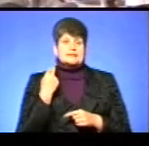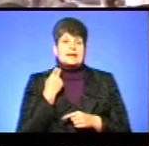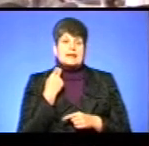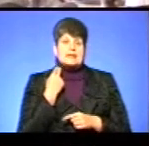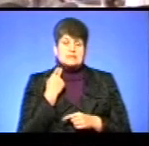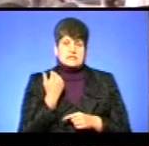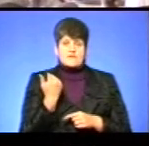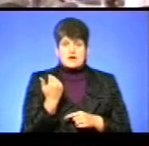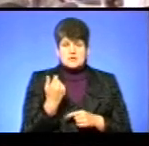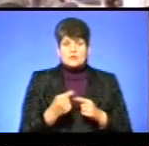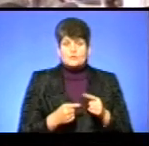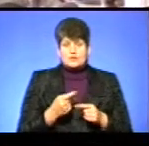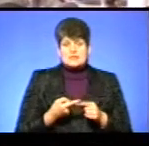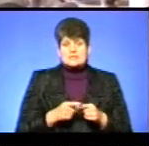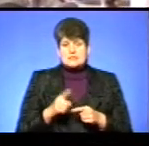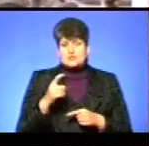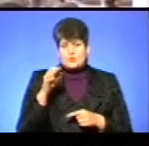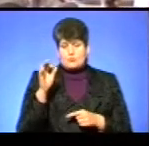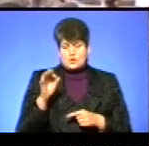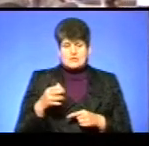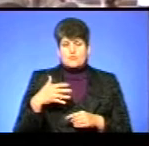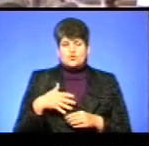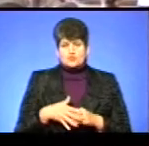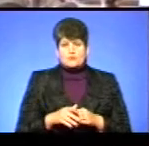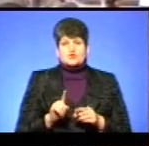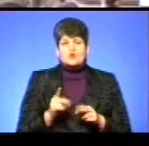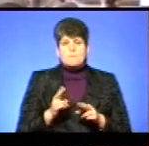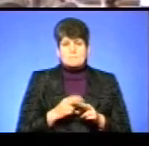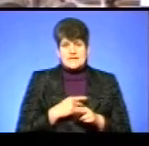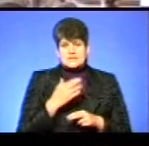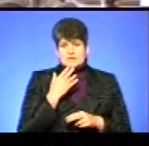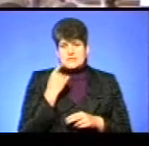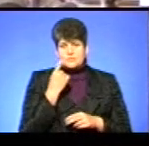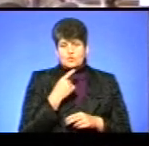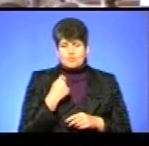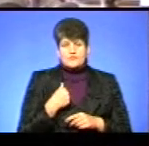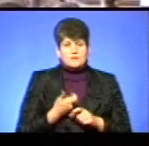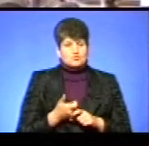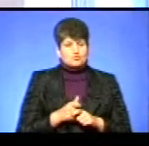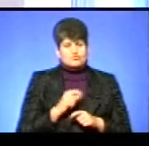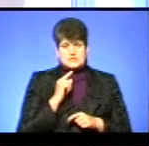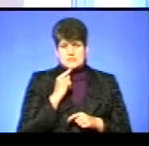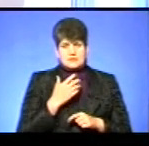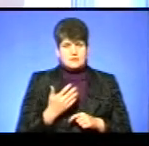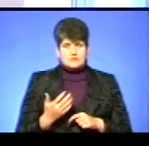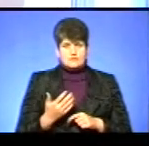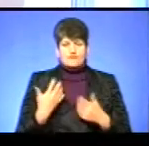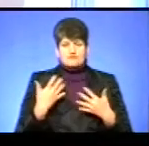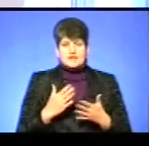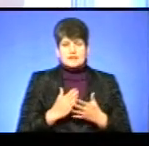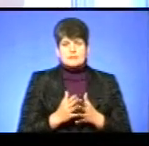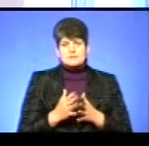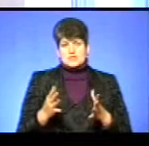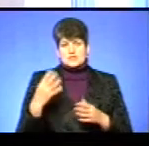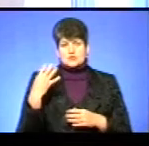що ваше покоління це 100% розуміє, що без іноземної мови нам дуже складно. Вже є понад 40